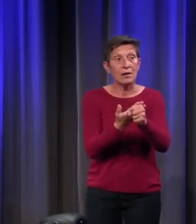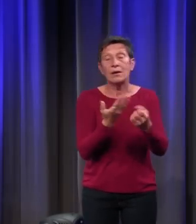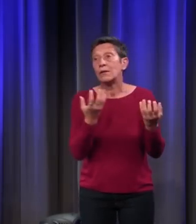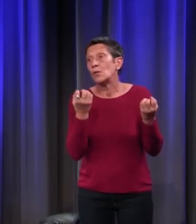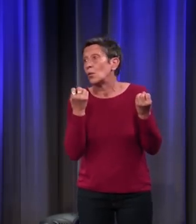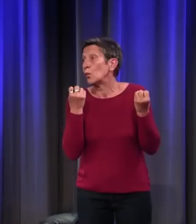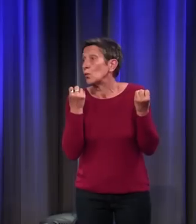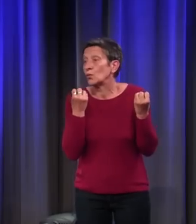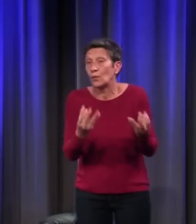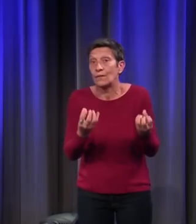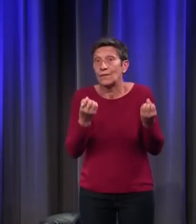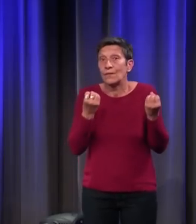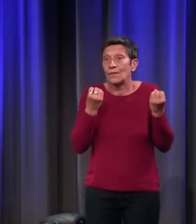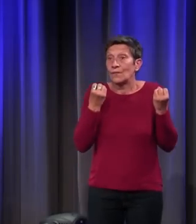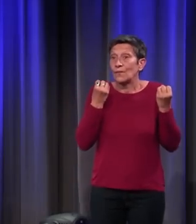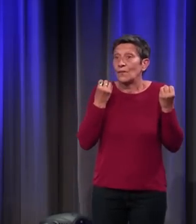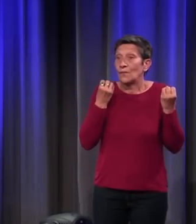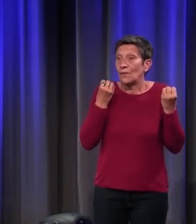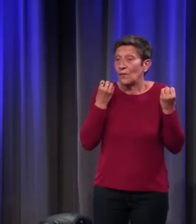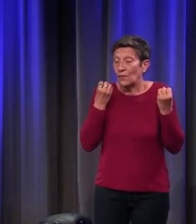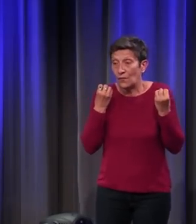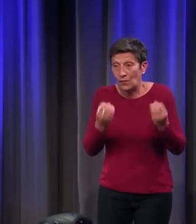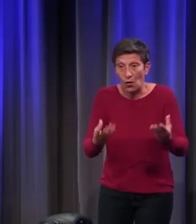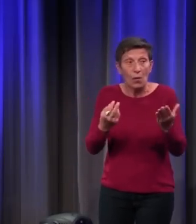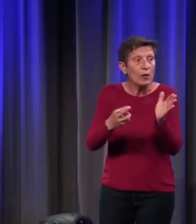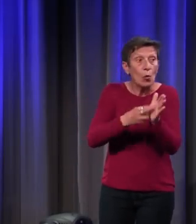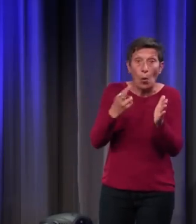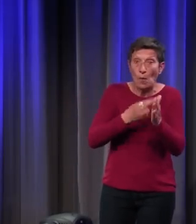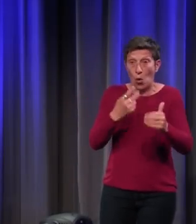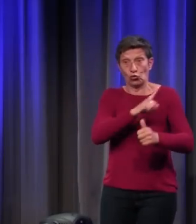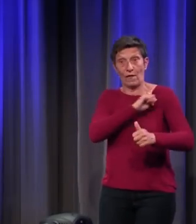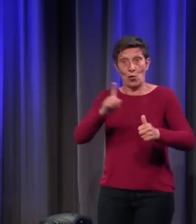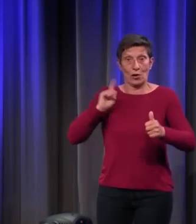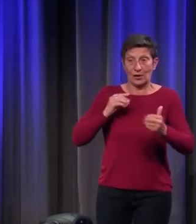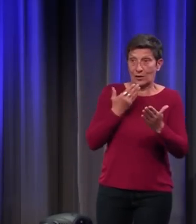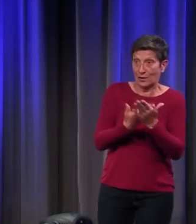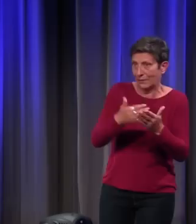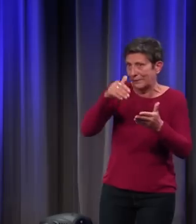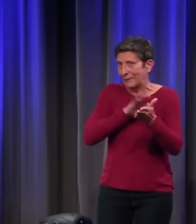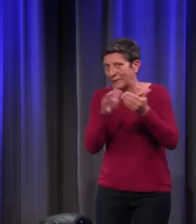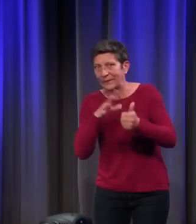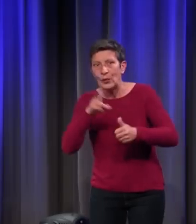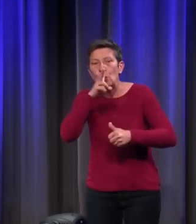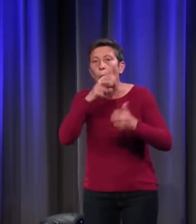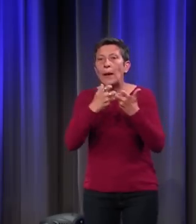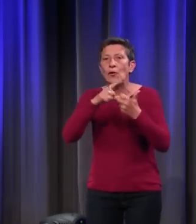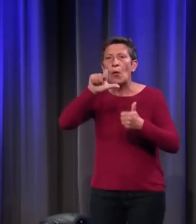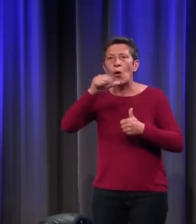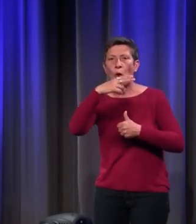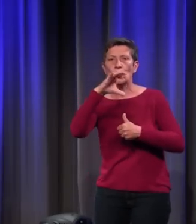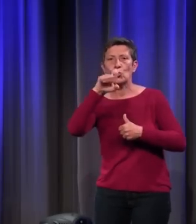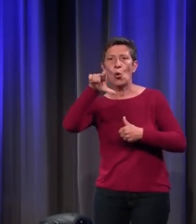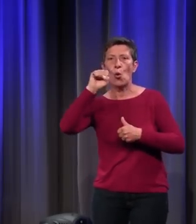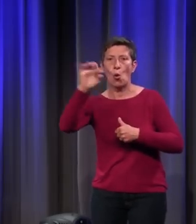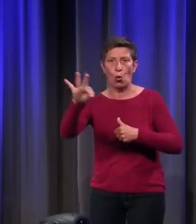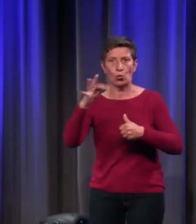'anachronisme de ne voir la dimension ironique qu'il y a dans les romans de chevalerie pour mettre en scène un personnage comme Lancelot, par exemple, le meilleur